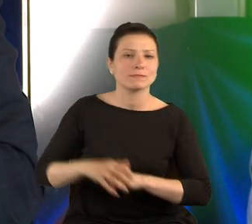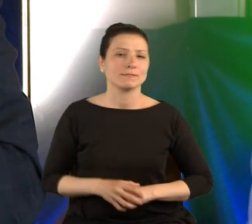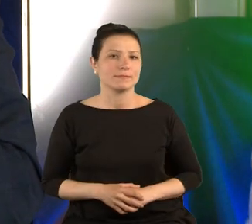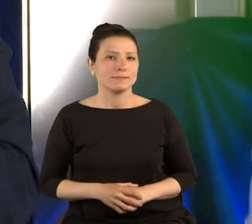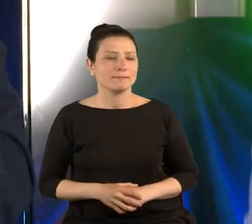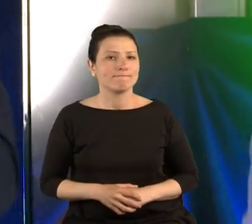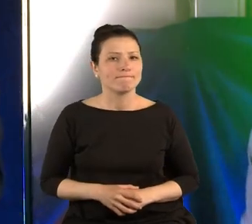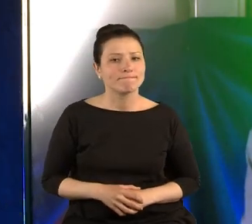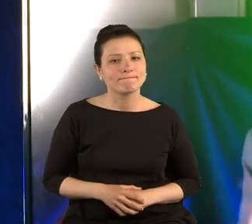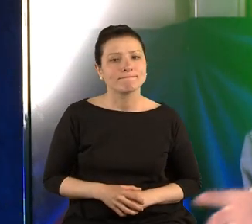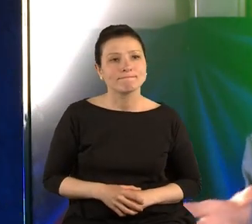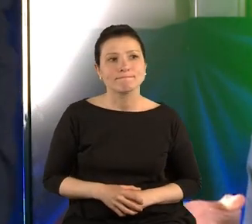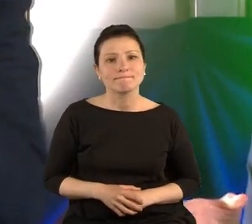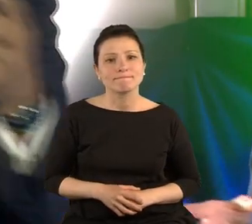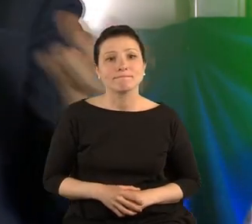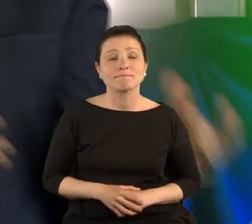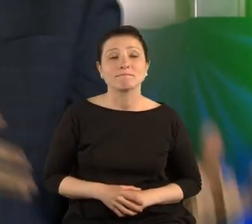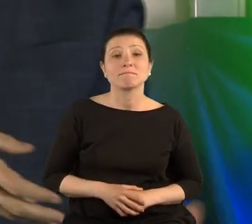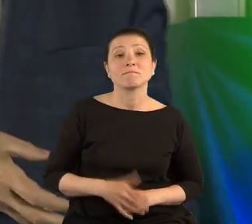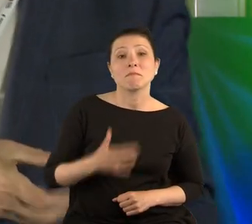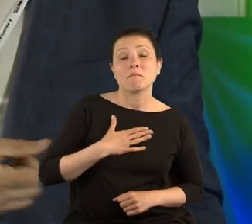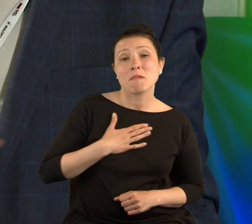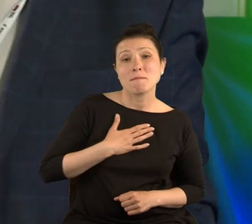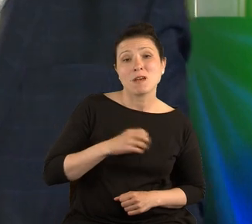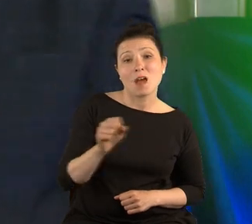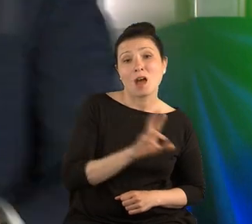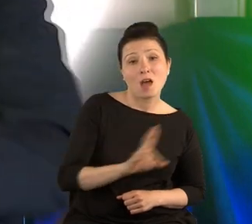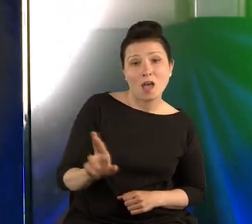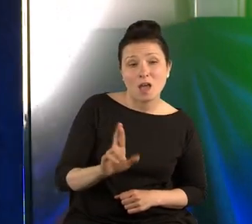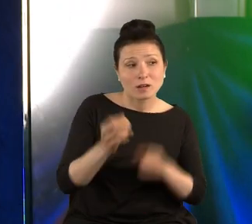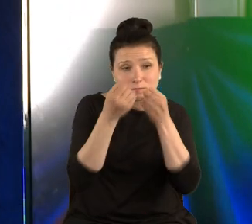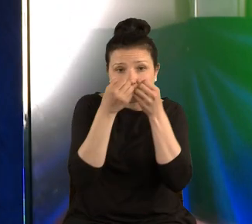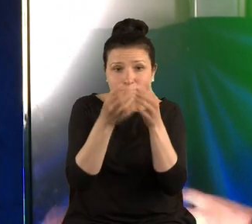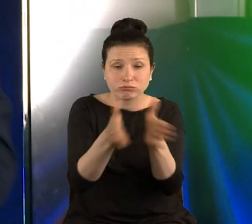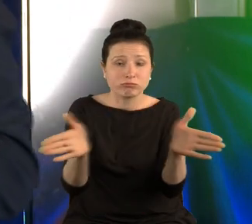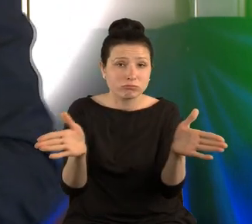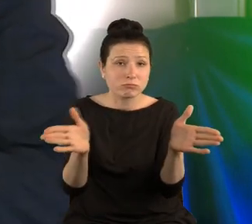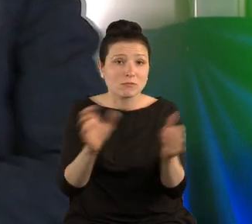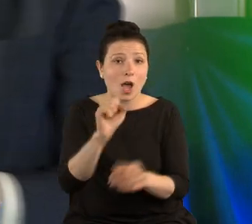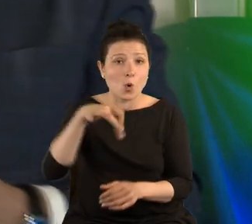mamy rozszerzoną rzeczywistość admonished to reality.